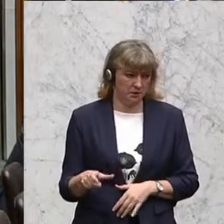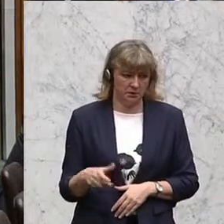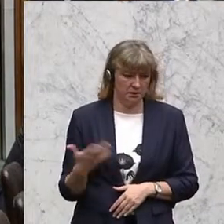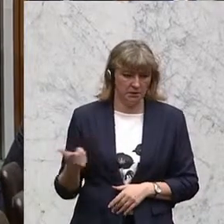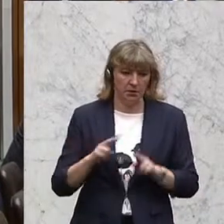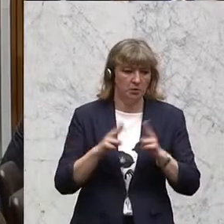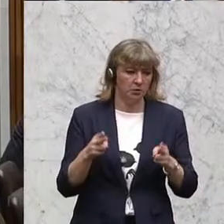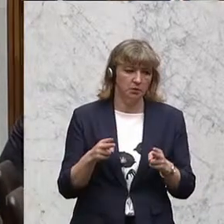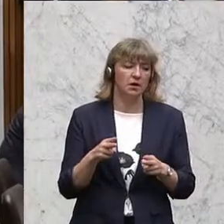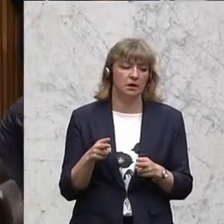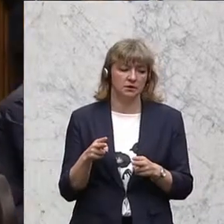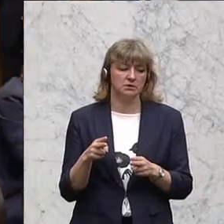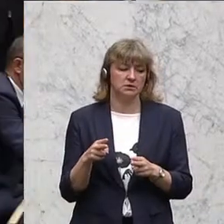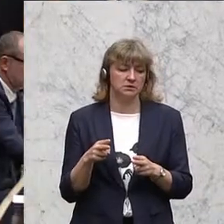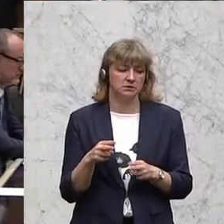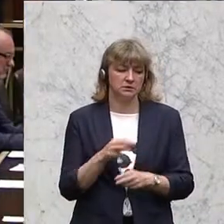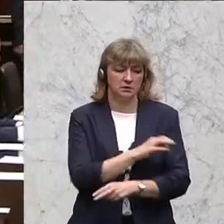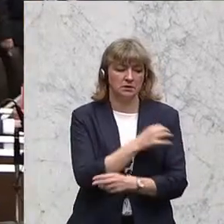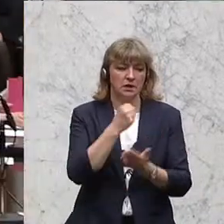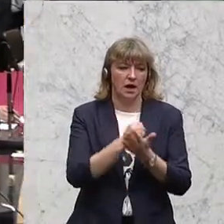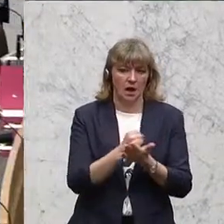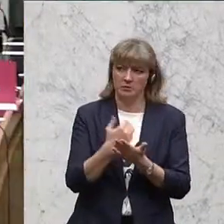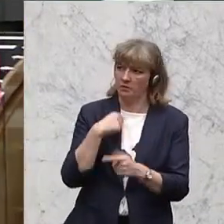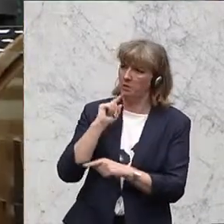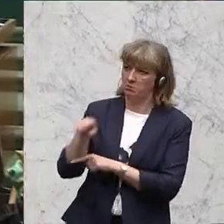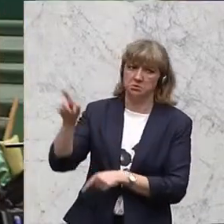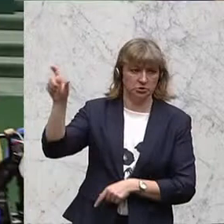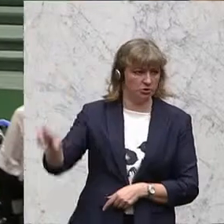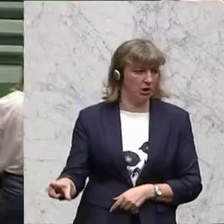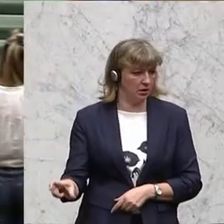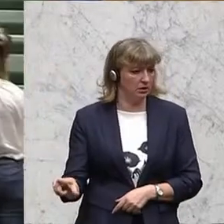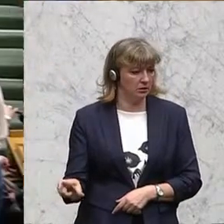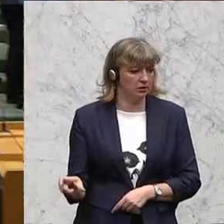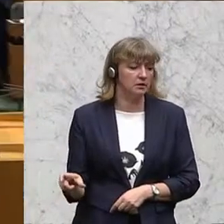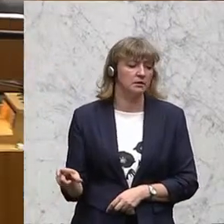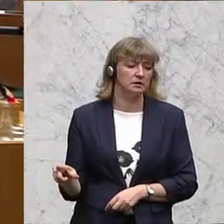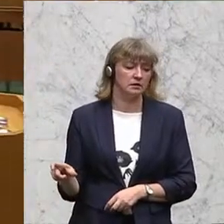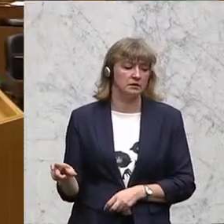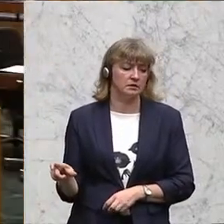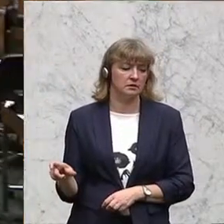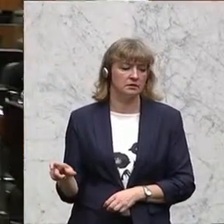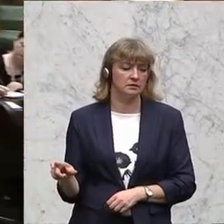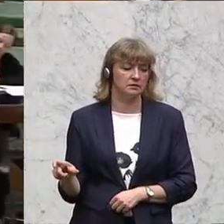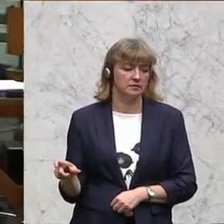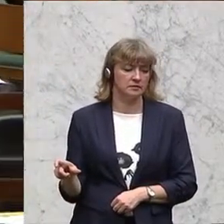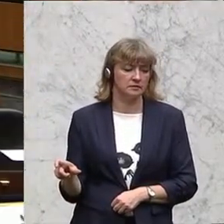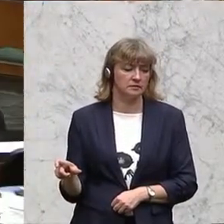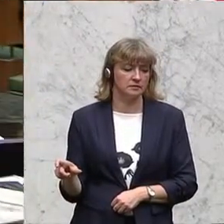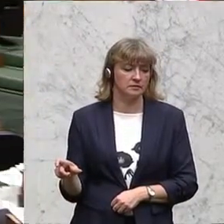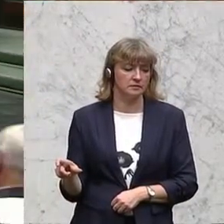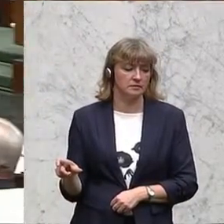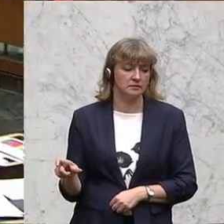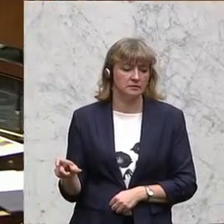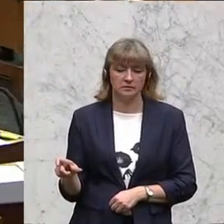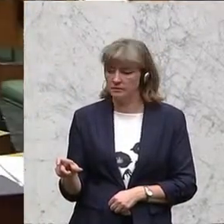vom Bundeskanzleramt bestellt. Und deshalb unterstützen